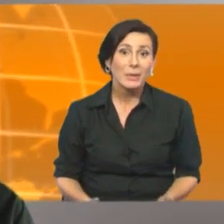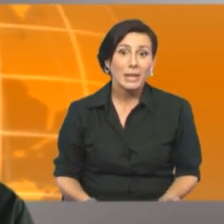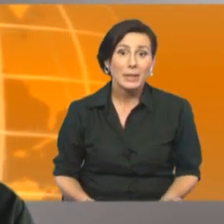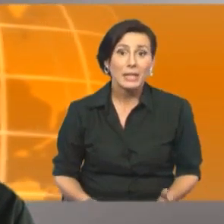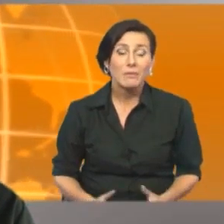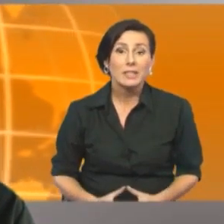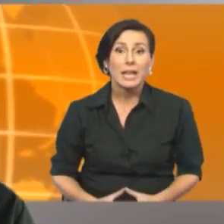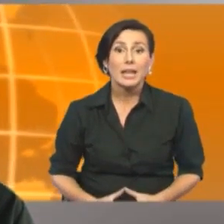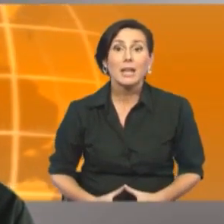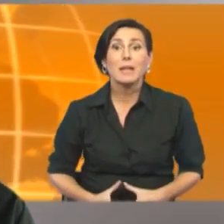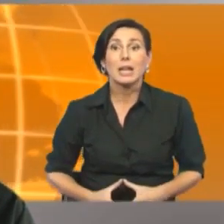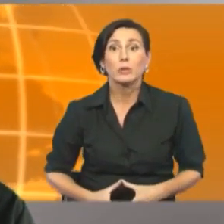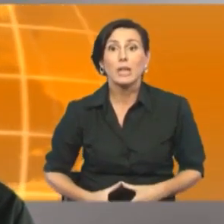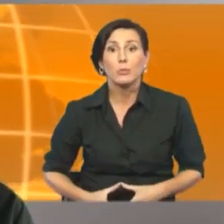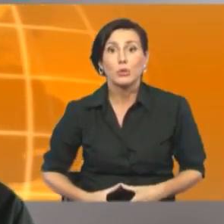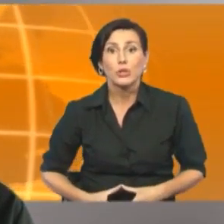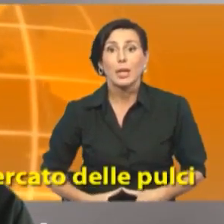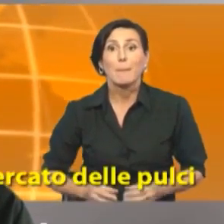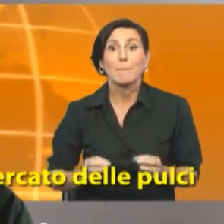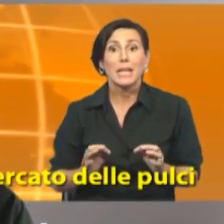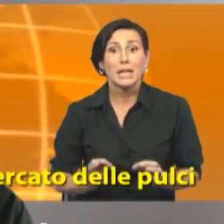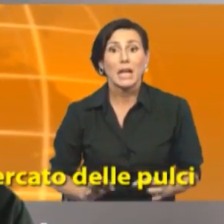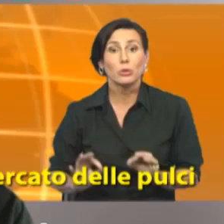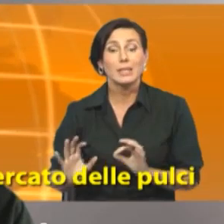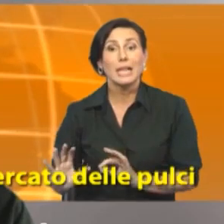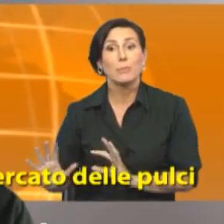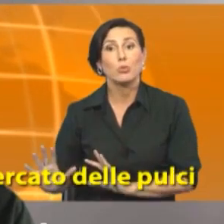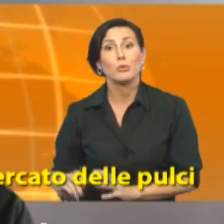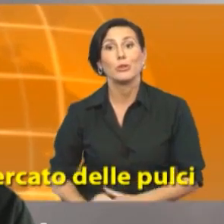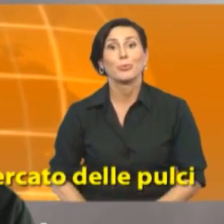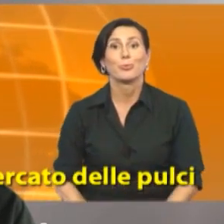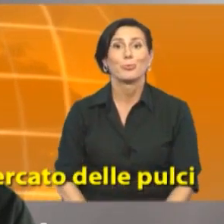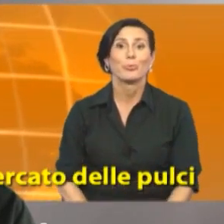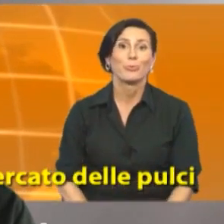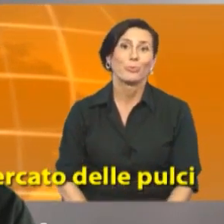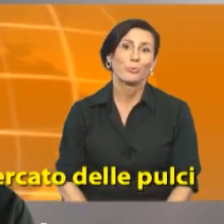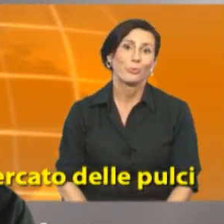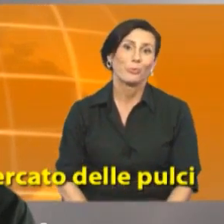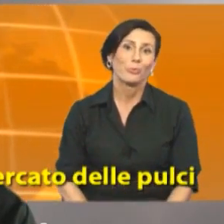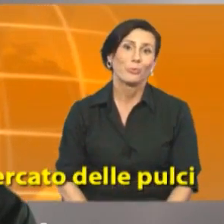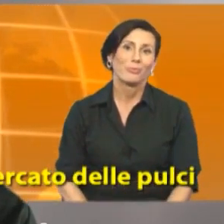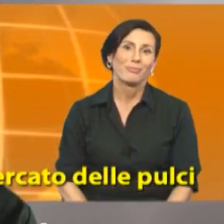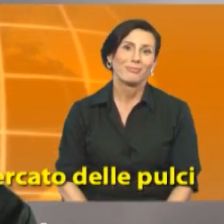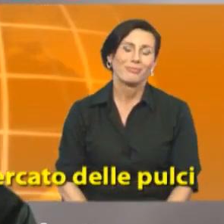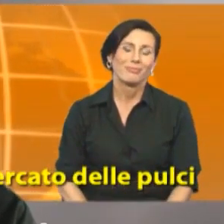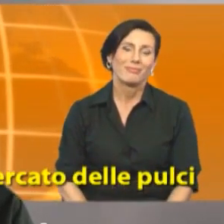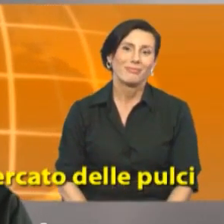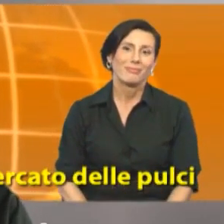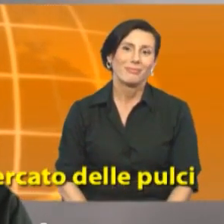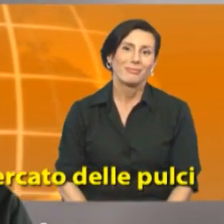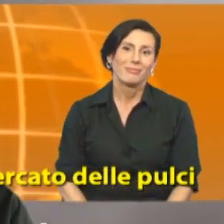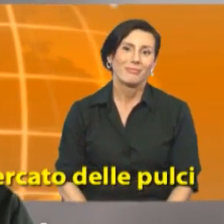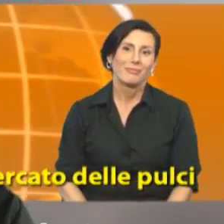vale sempre la pena di visitare il mercato delle pulci mercato delle pulci free market